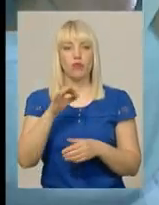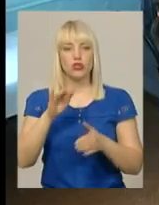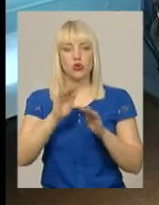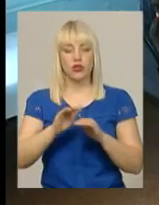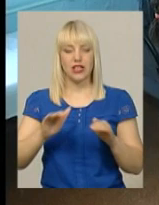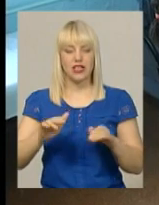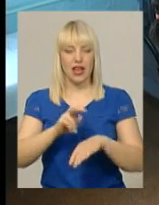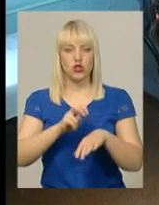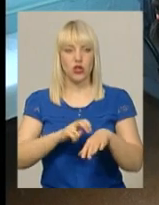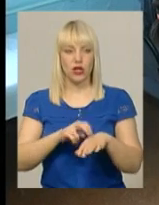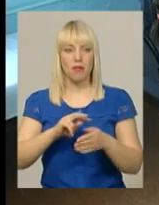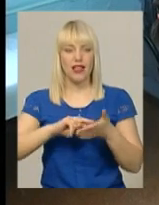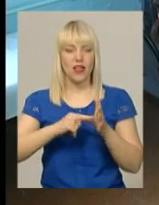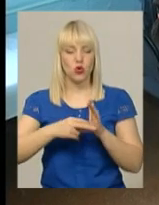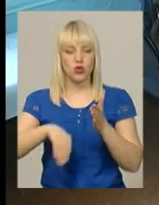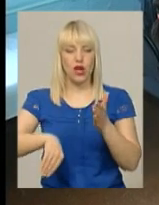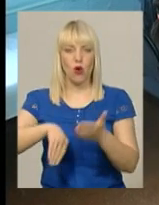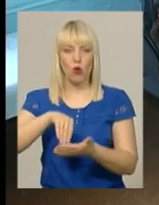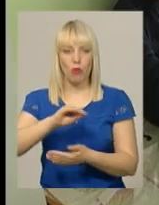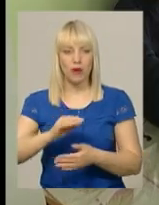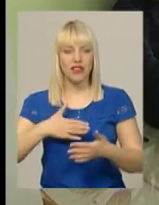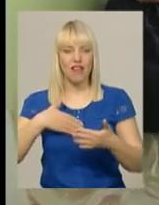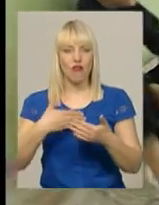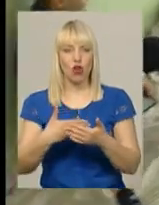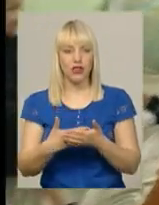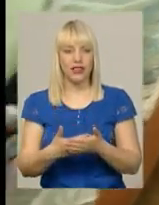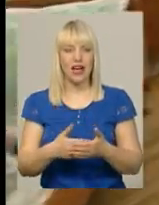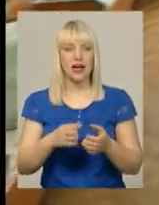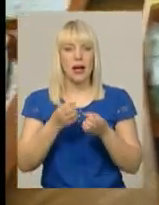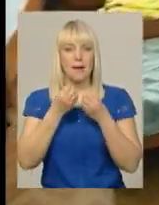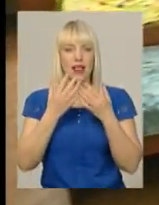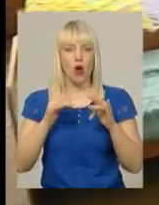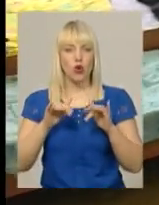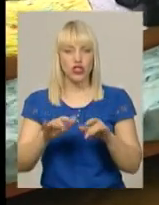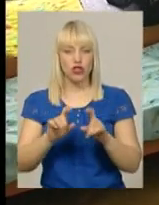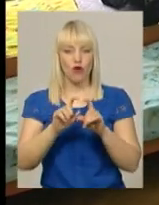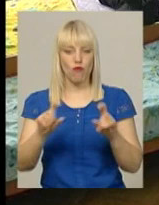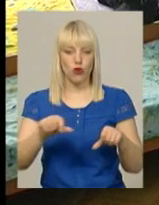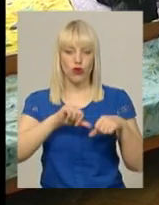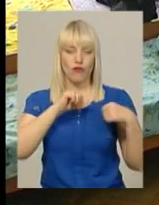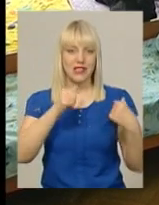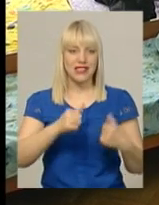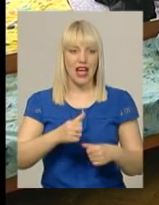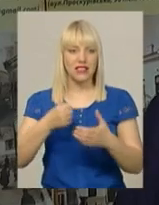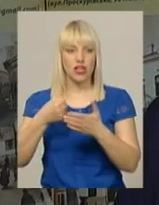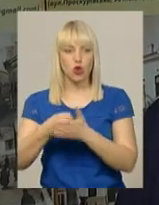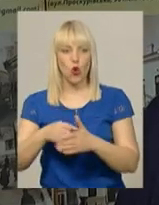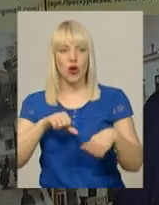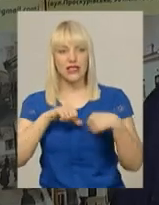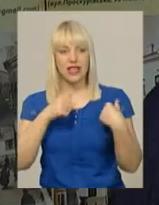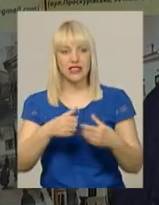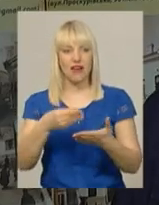планують закупити волонтери всеукраїнського благодійного фонду «Серця до серця», каже координаторка акцій на Хмельниччині Наталя Шмурюкова.